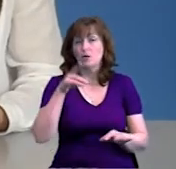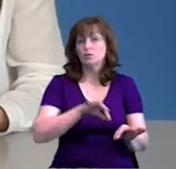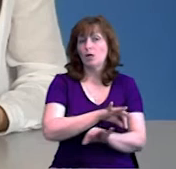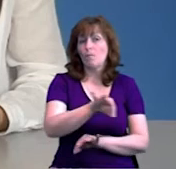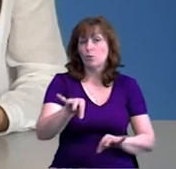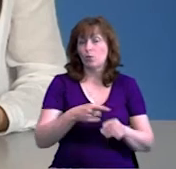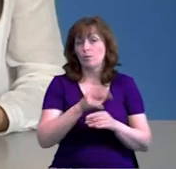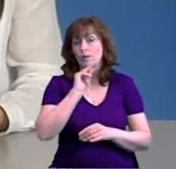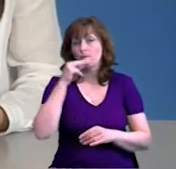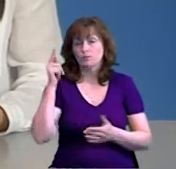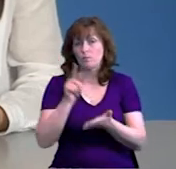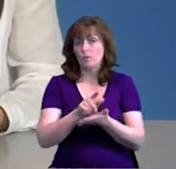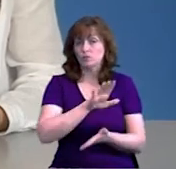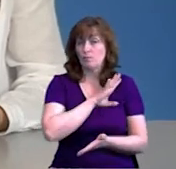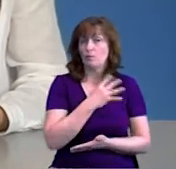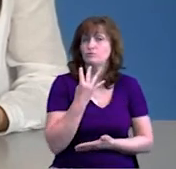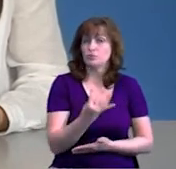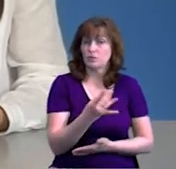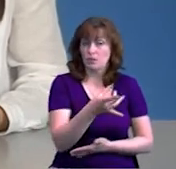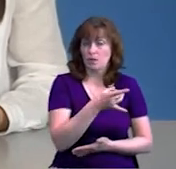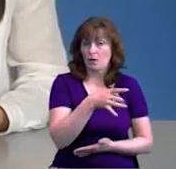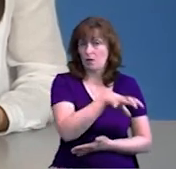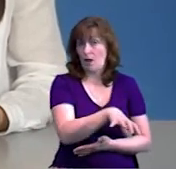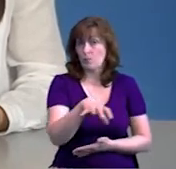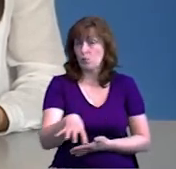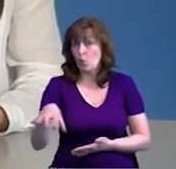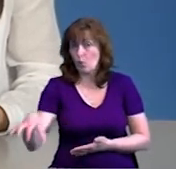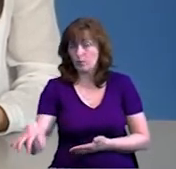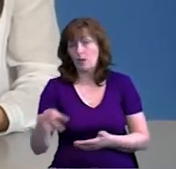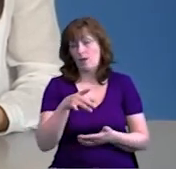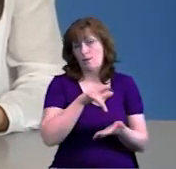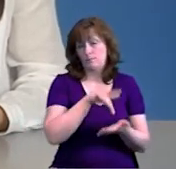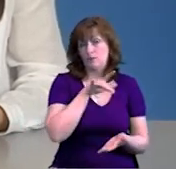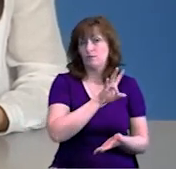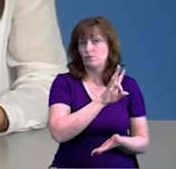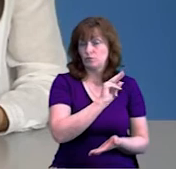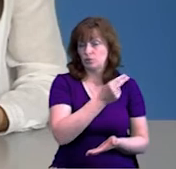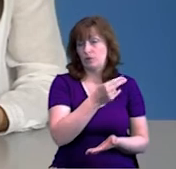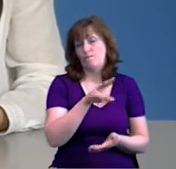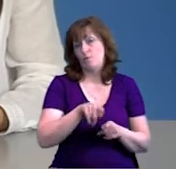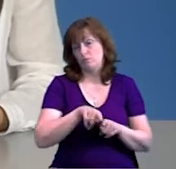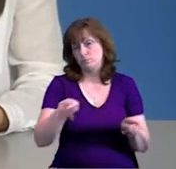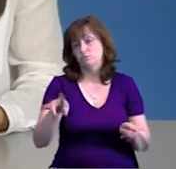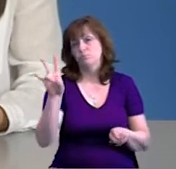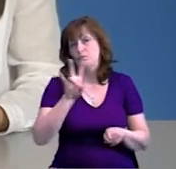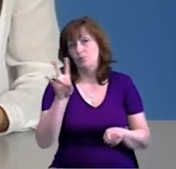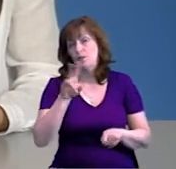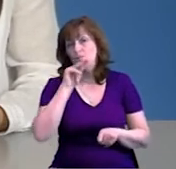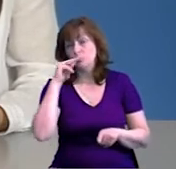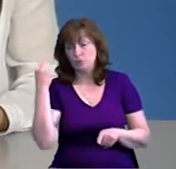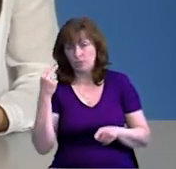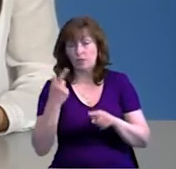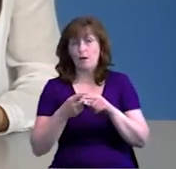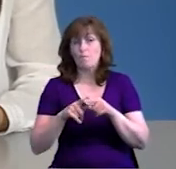районування на Чернігівщині мало б бути чотири райони із центрами у Чернігові, Ніжені, Прилуках та Новгороді-Сіверському. 22